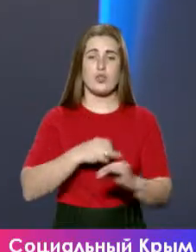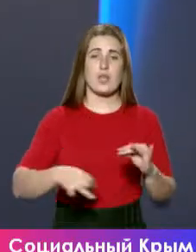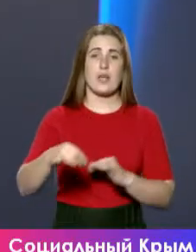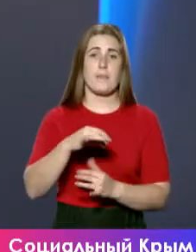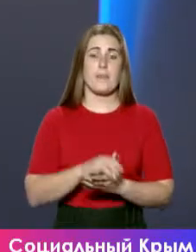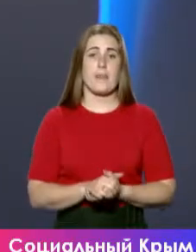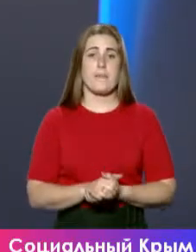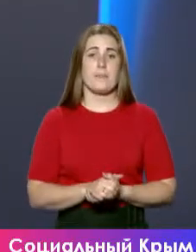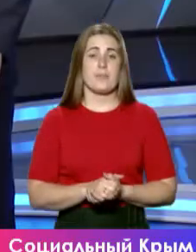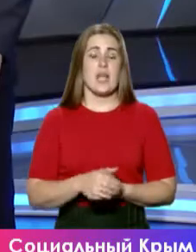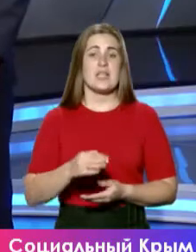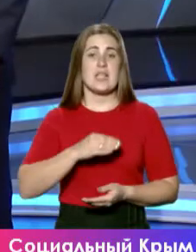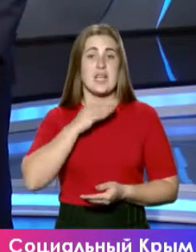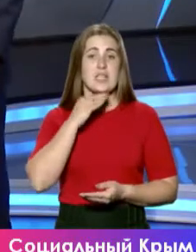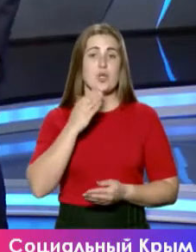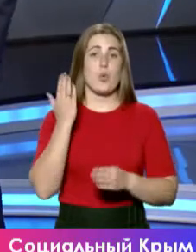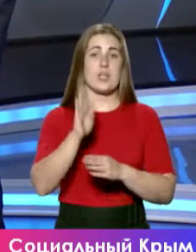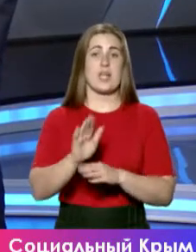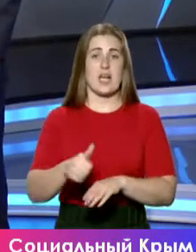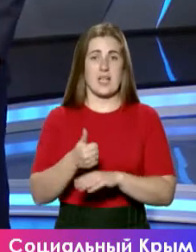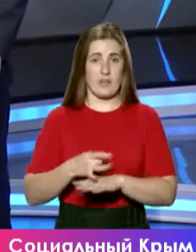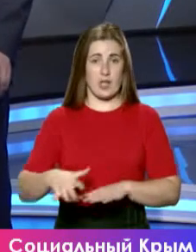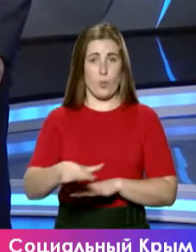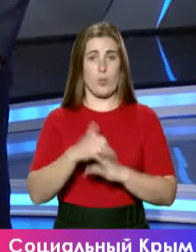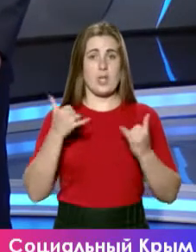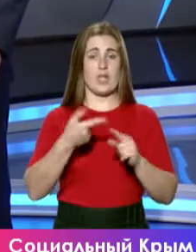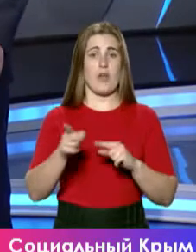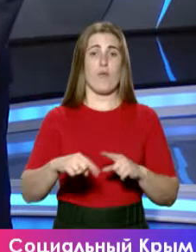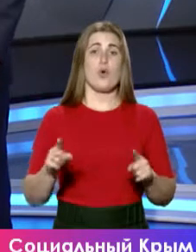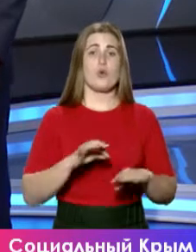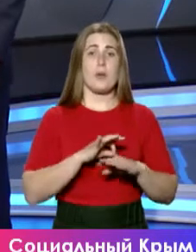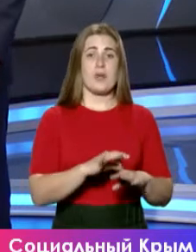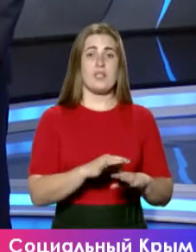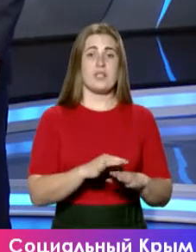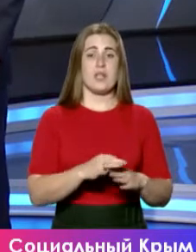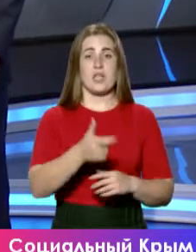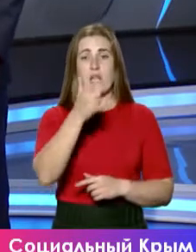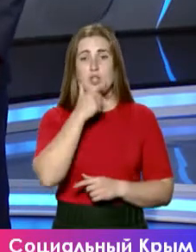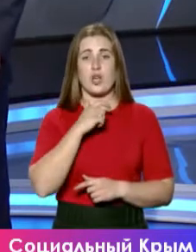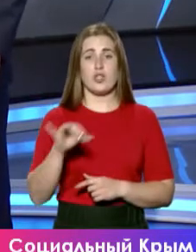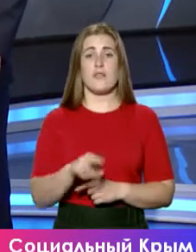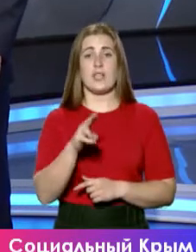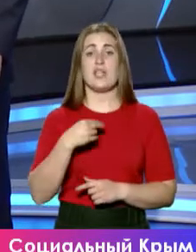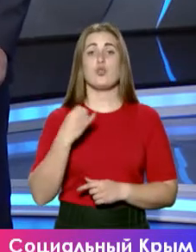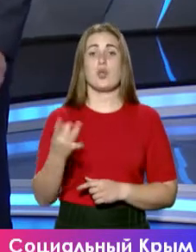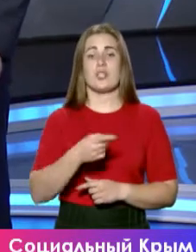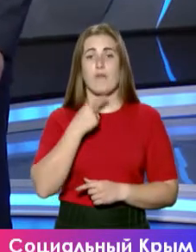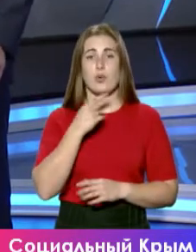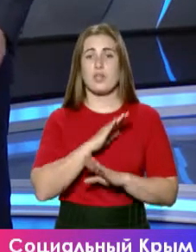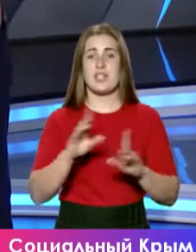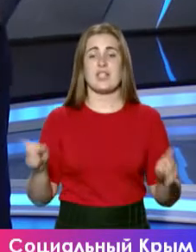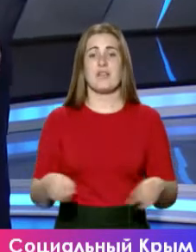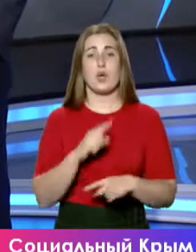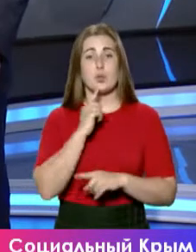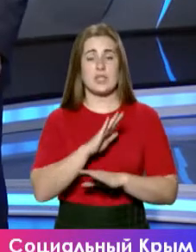что вы знаете... Достаточно указания главы республики для того, чтобы привести, скажем так, в надлежащий вид и, еще раз говорю, не создавать